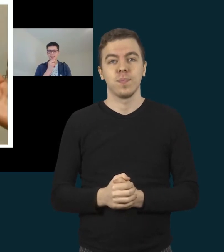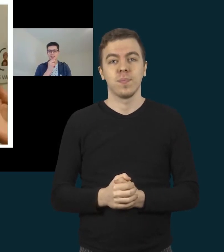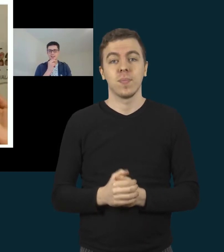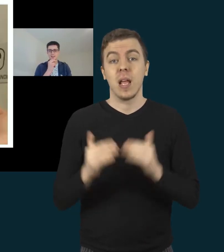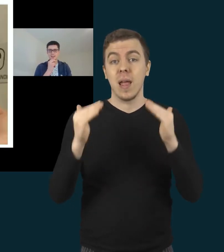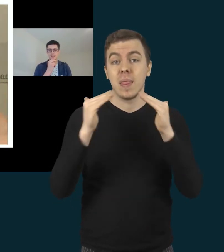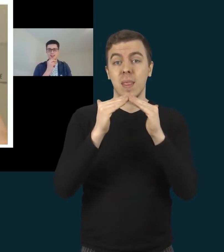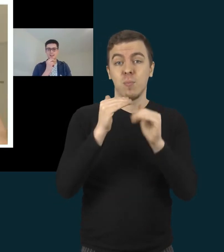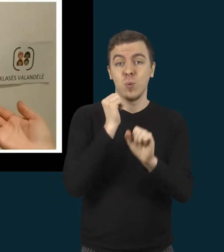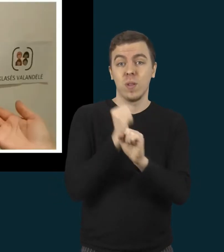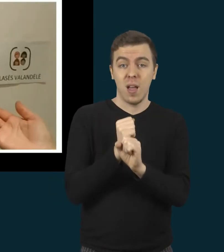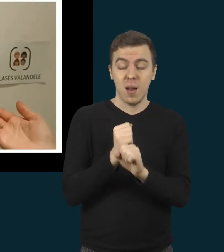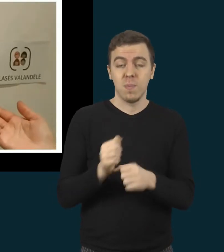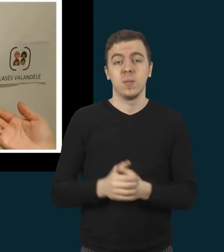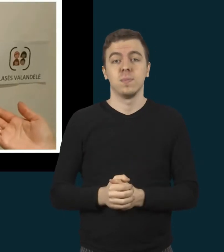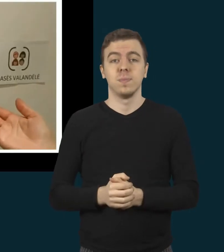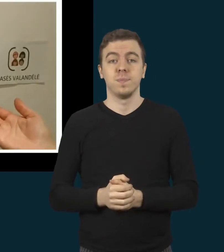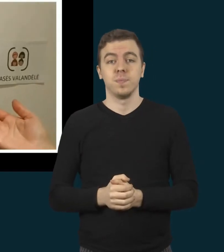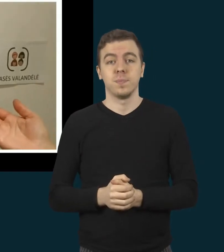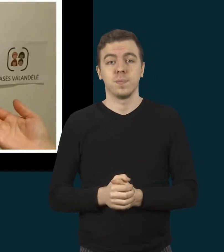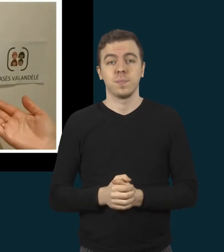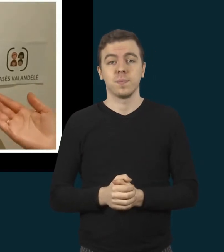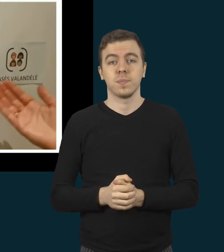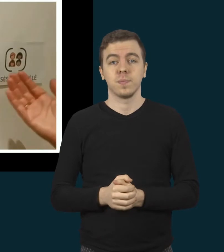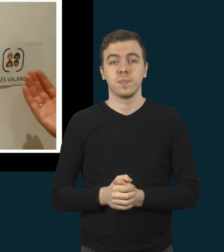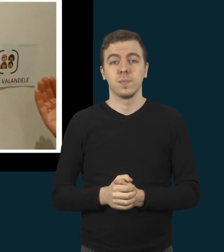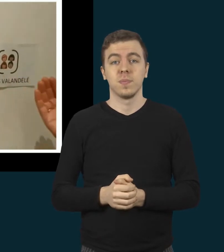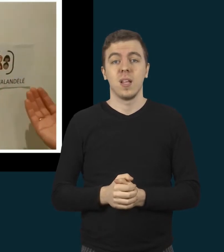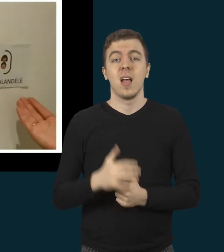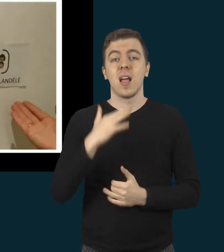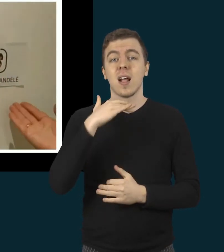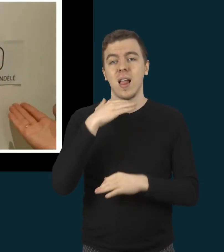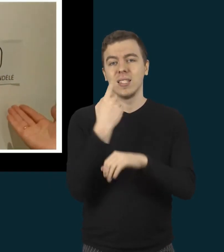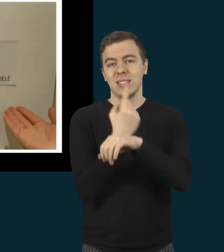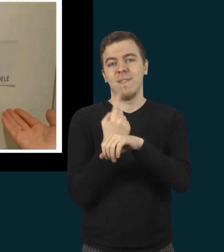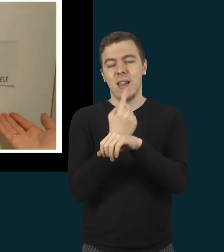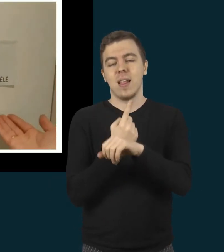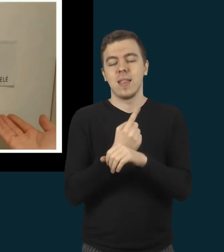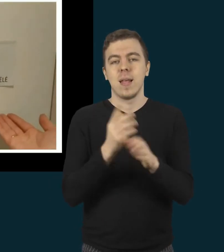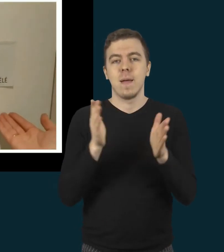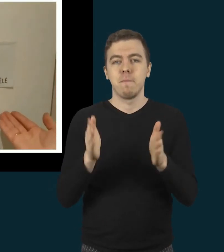namų darbai, klasės valandėlė.